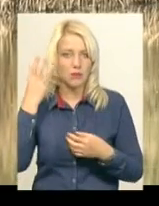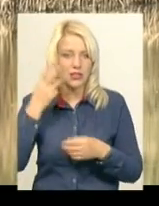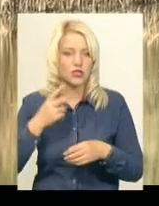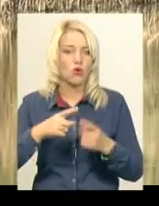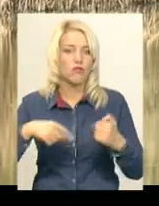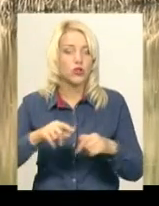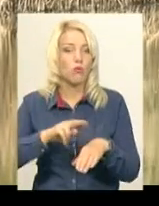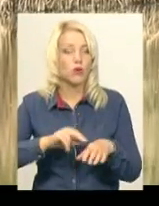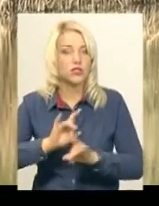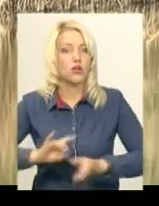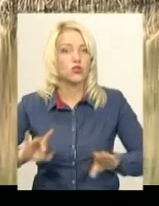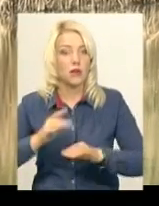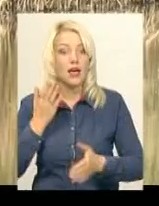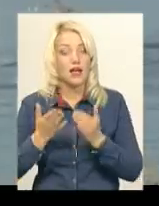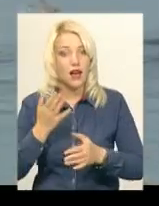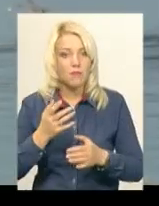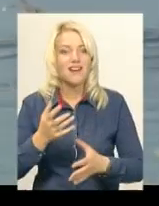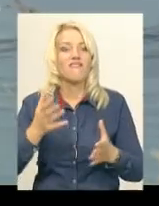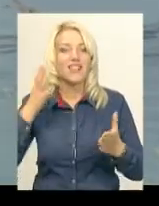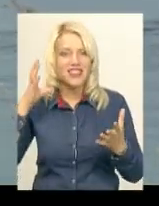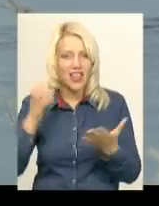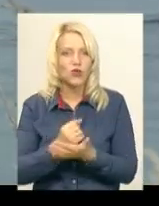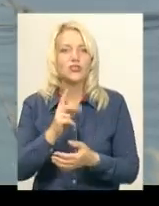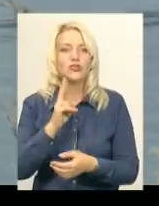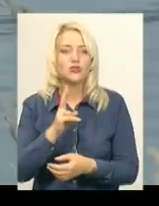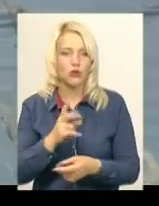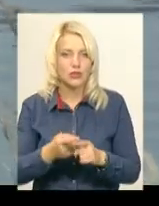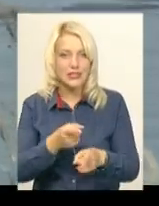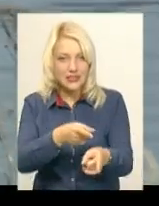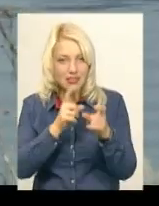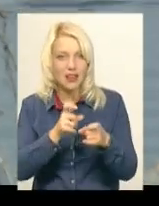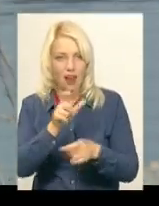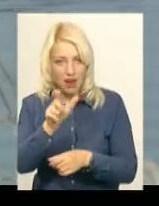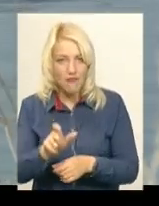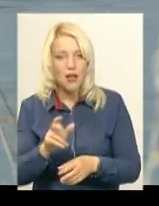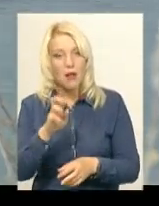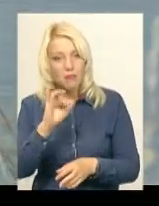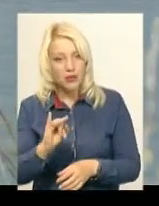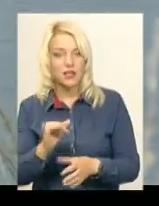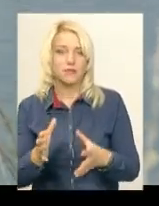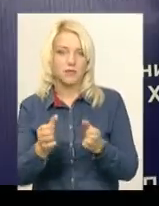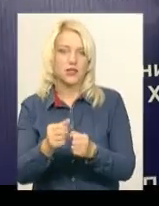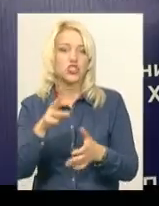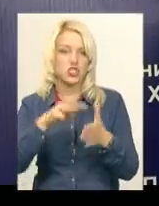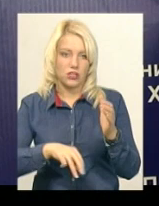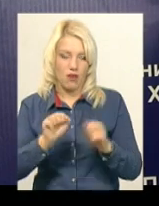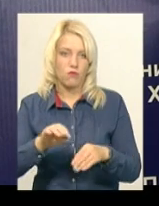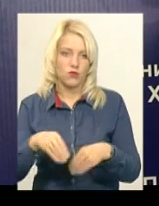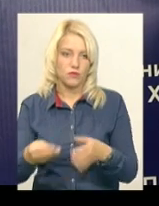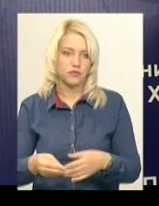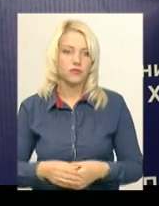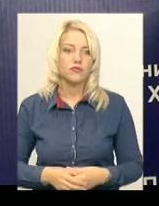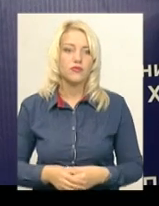Ігор Кирник розповів, якби вдалося встановити, хто стріляв у рідкісних птахів, мисливцю загрожував би як мінімум штраф. Мова йде